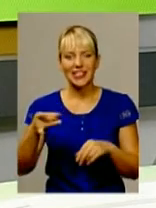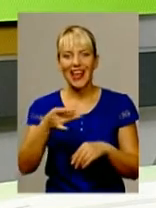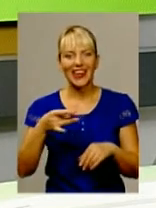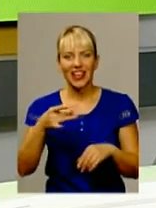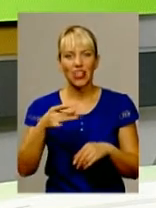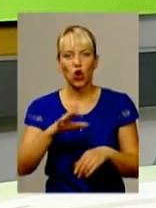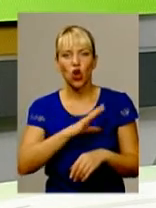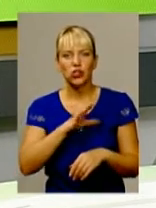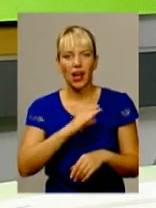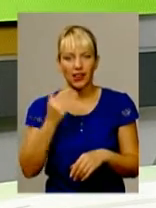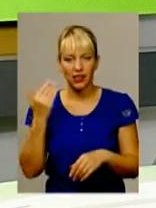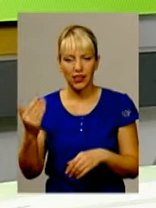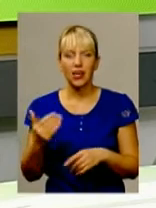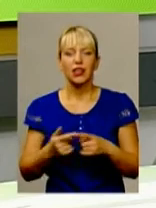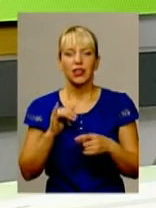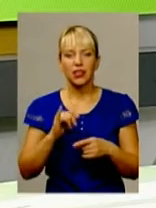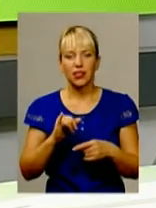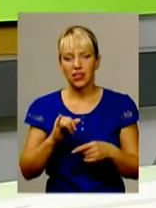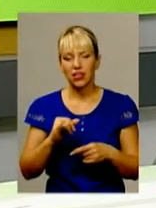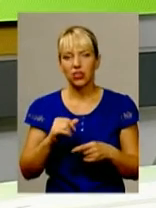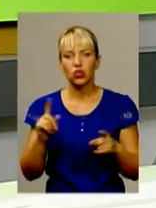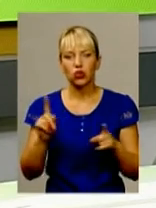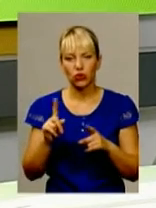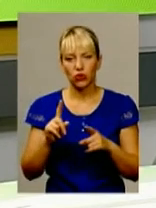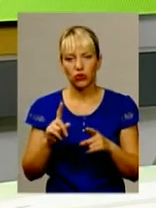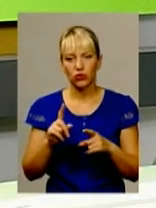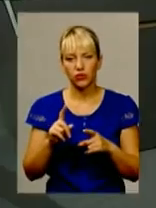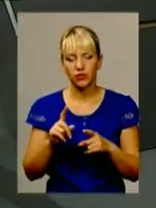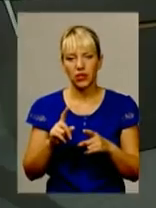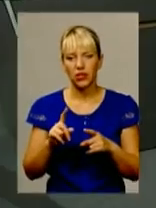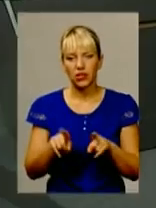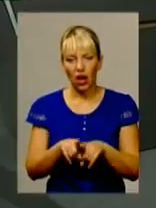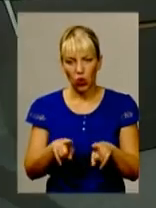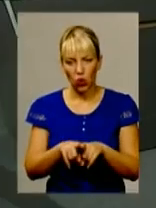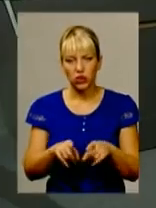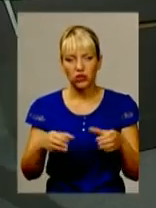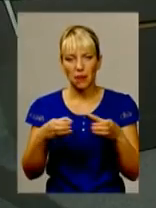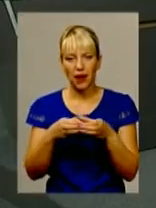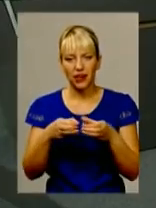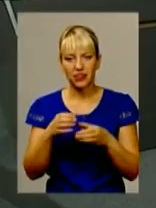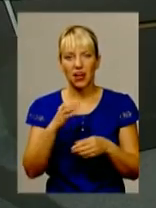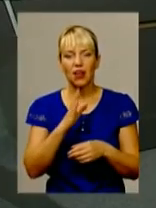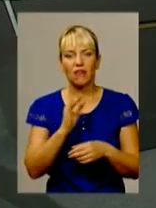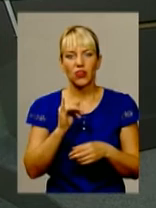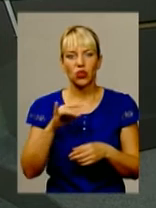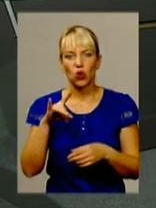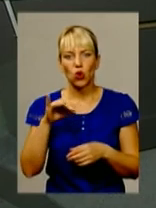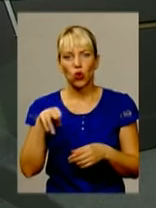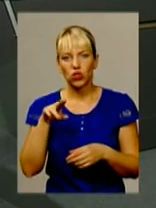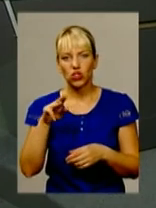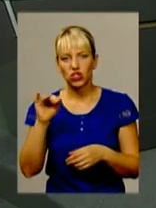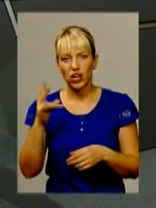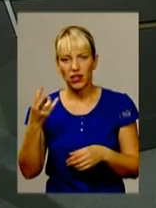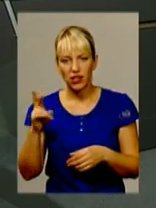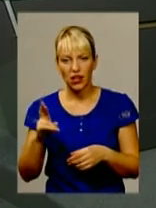в тій чи іншій мірі не можуть йти в блоку Порошенка на ці вибори. Також партія «Відродження» Віталія Хомутинника, партію, яку